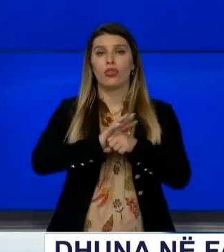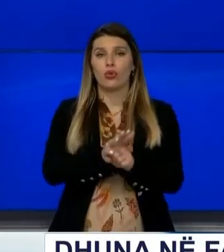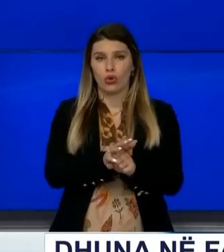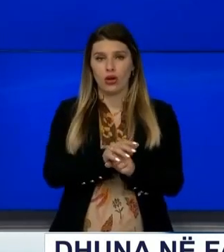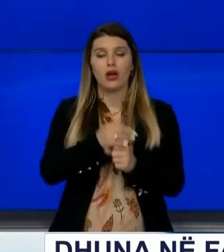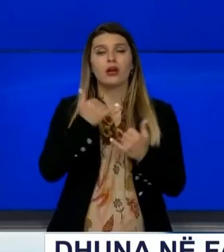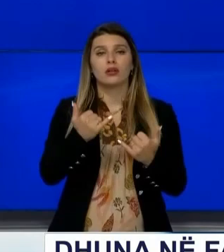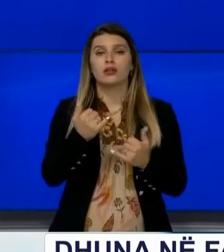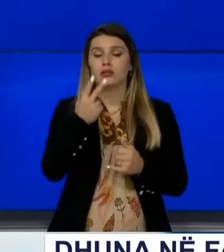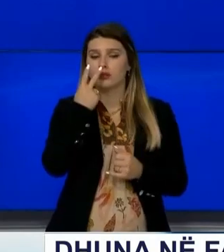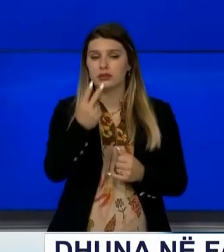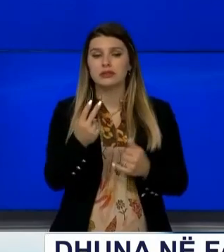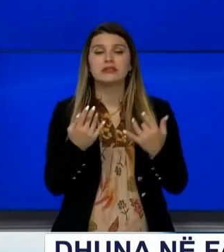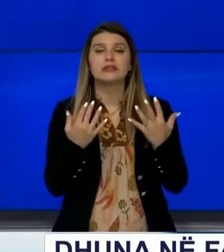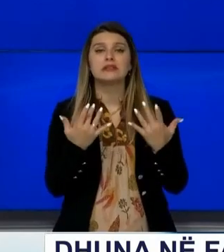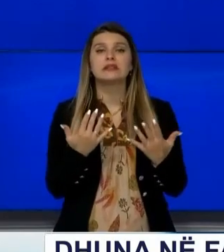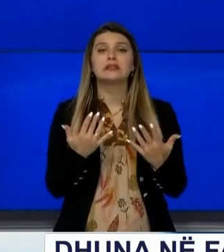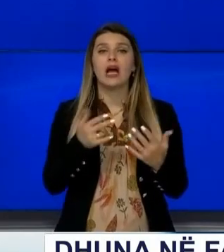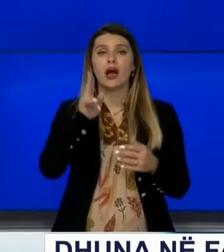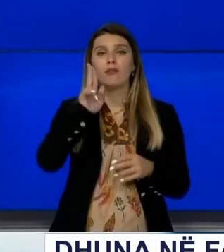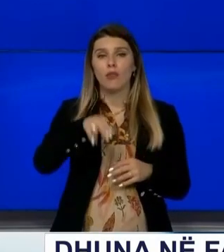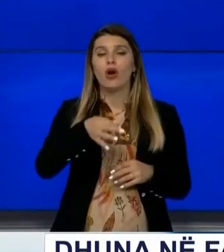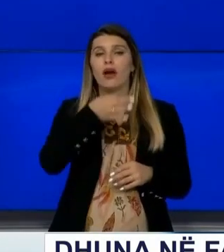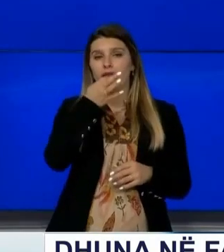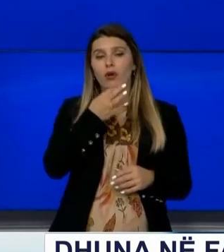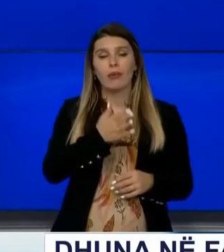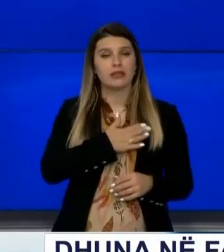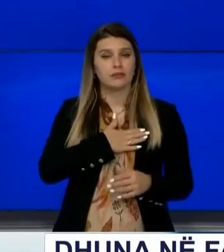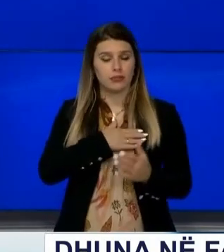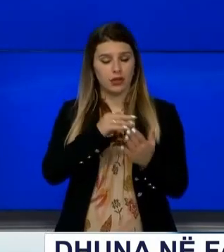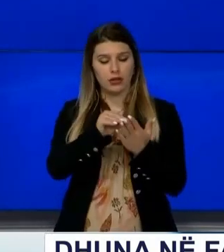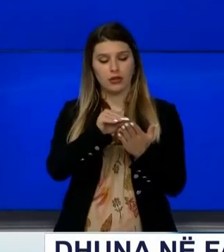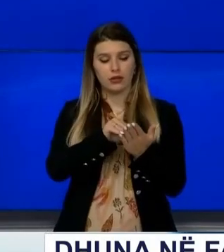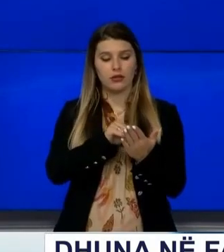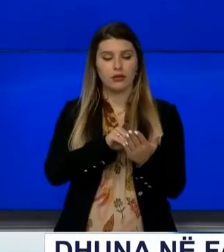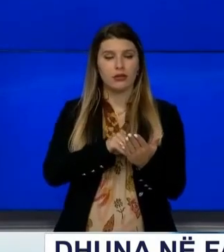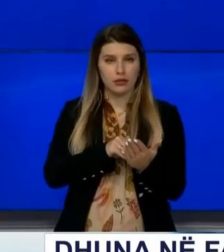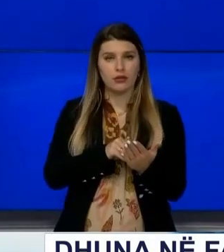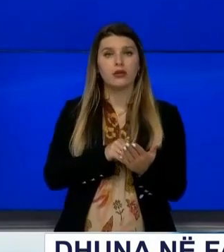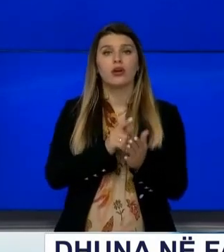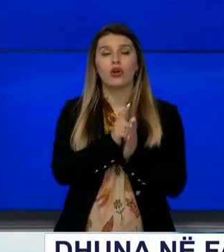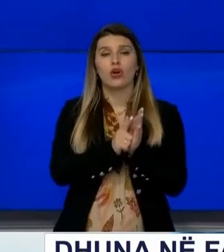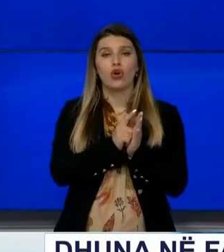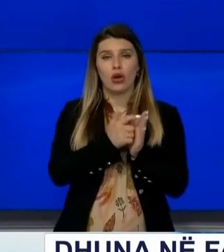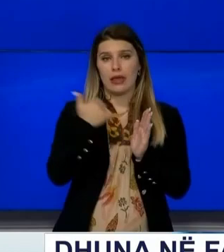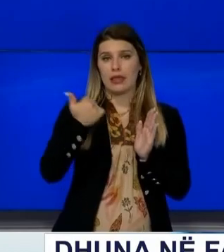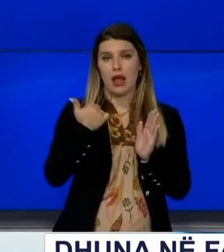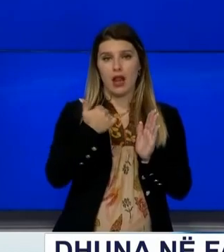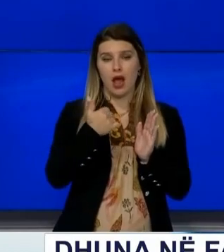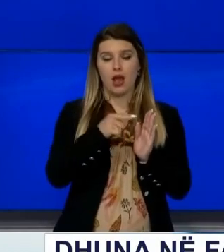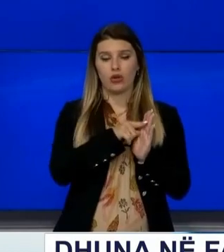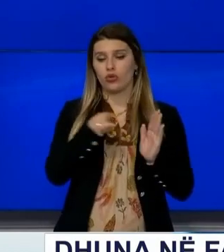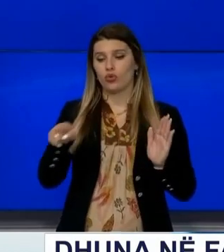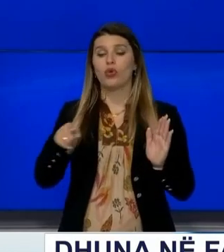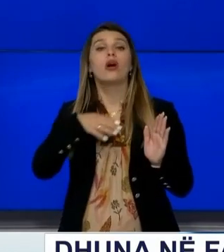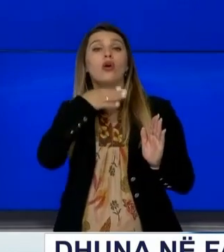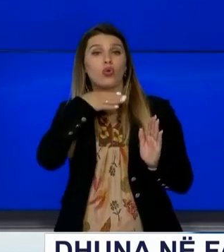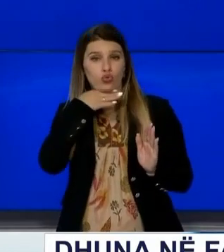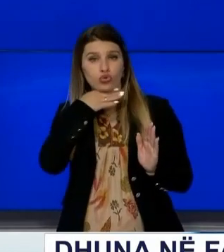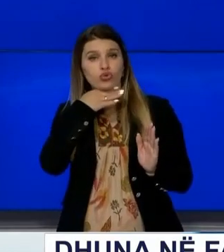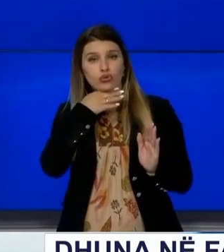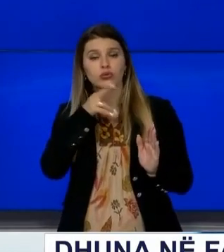aktualisht të evidentuara në bazën ton të të dhunëave Gjatë periudës janë argusht janë regjistruar